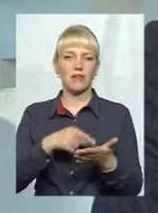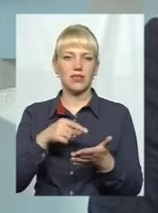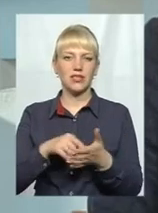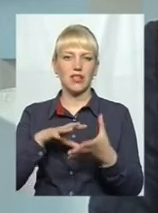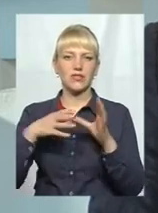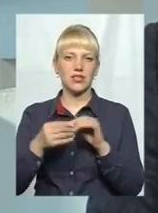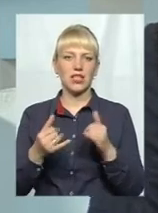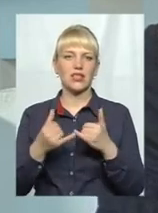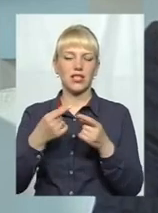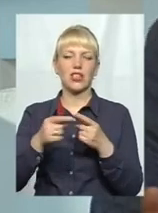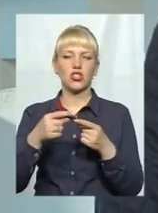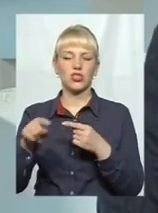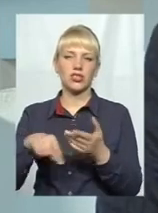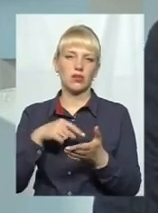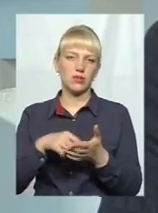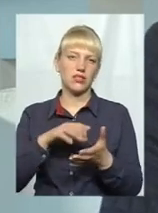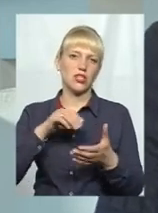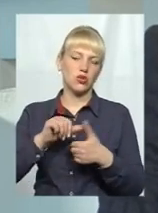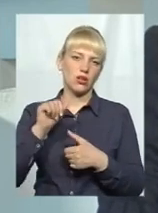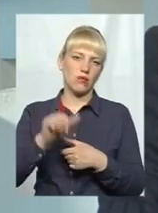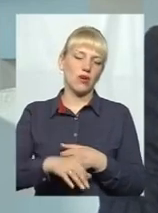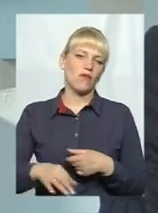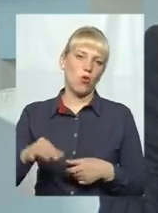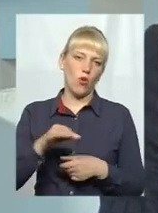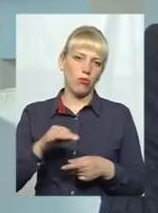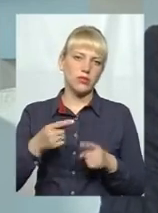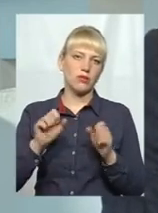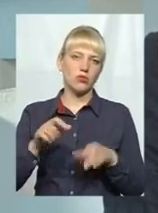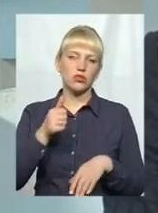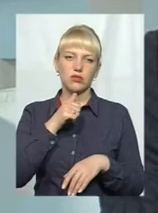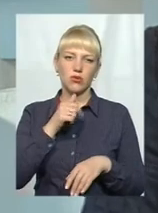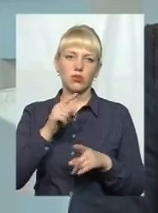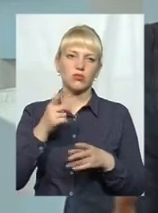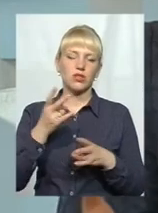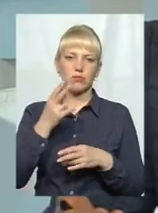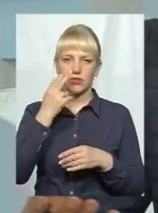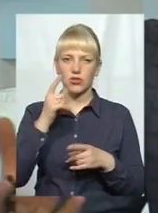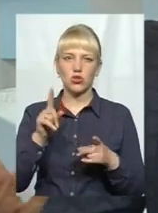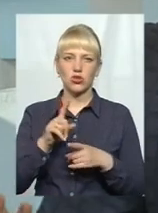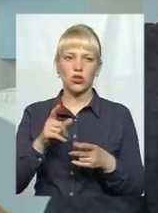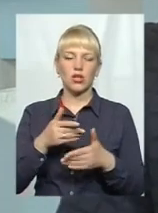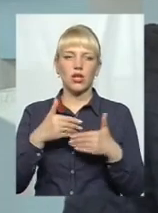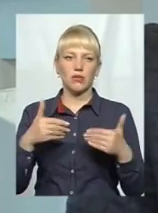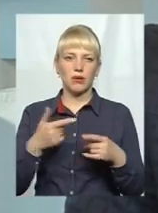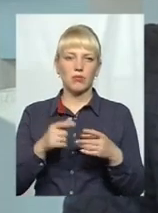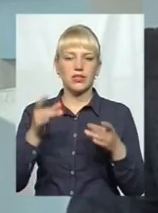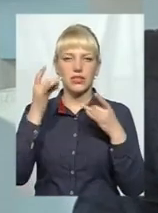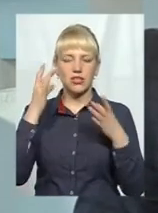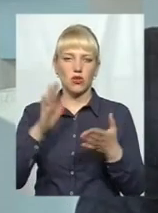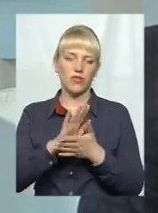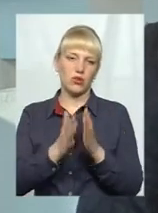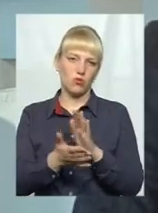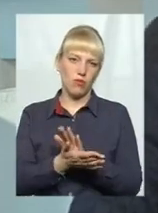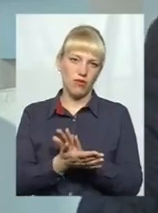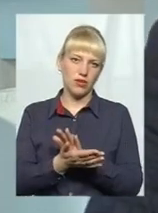взагалі, напевно, і для інших міст, в області можна спробувати. Тому що потрібно звикнути, що ми переходимо до більш цивілізованих умов.